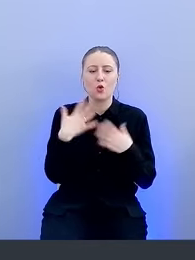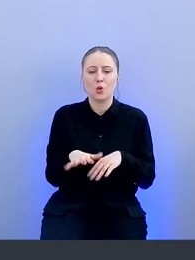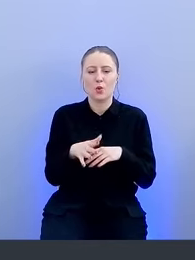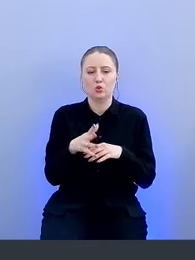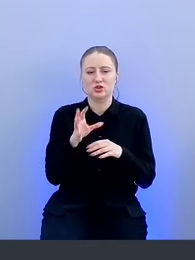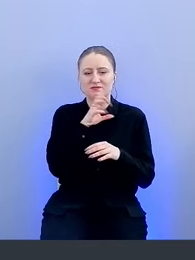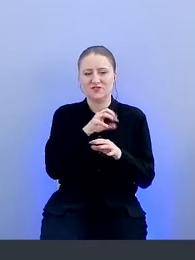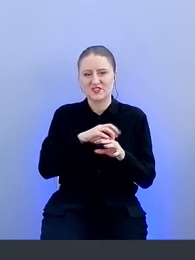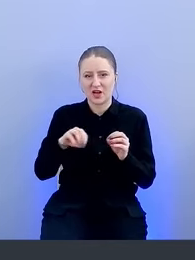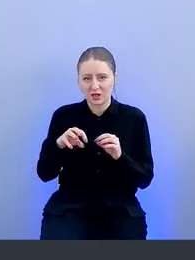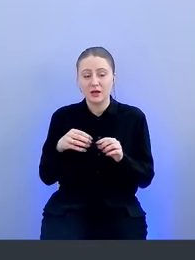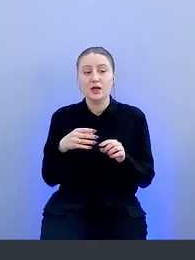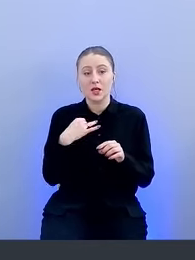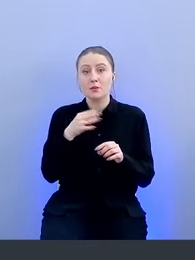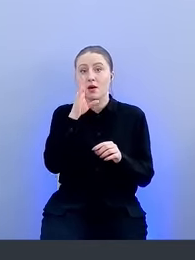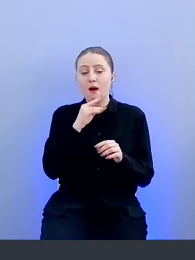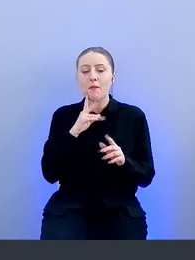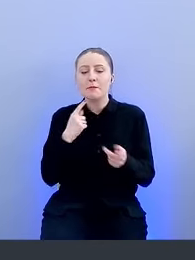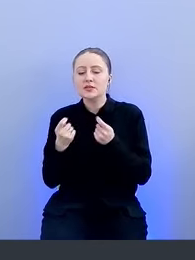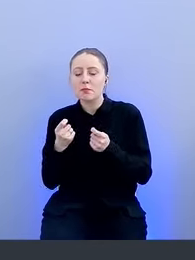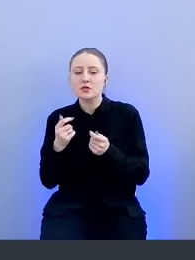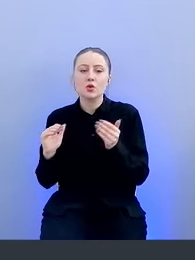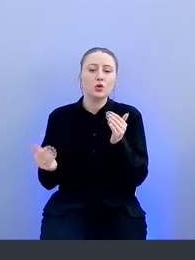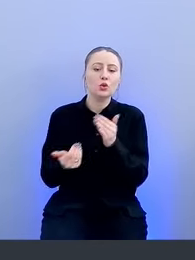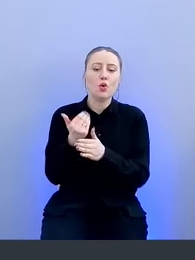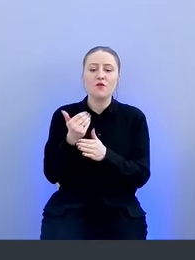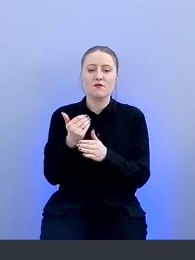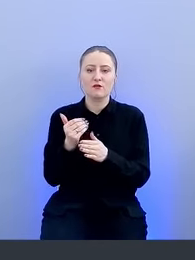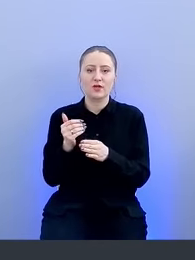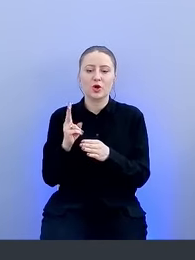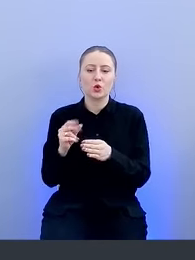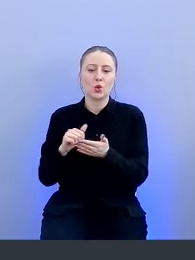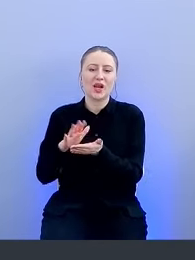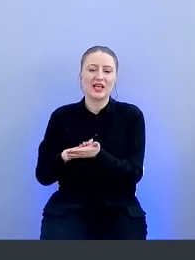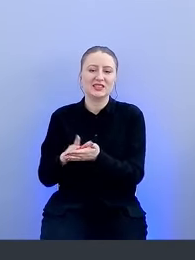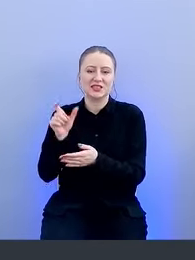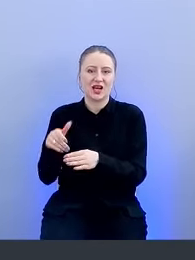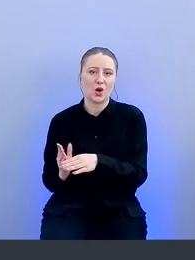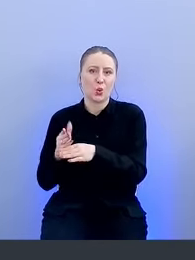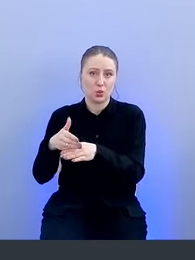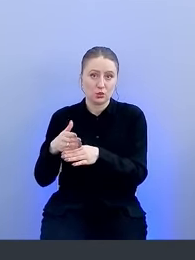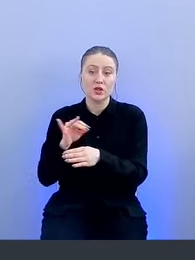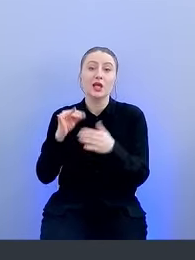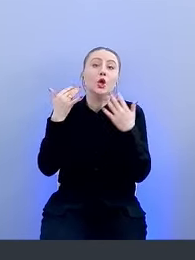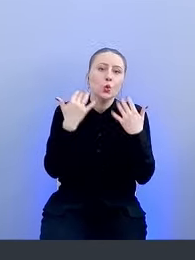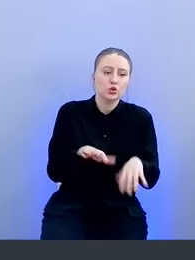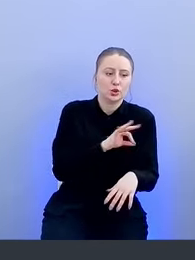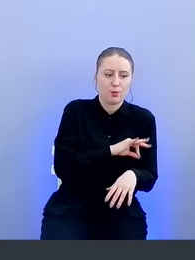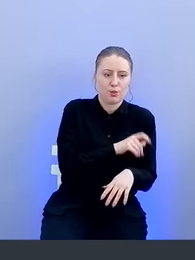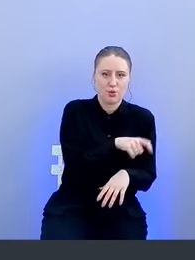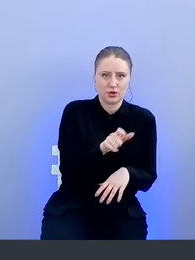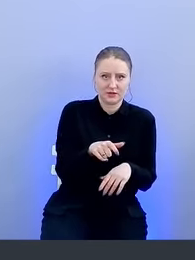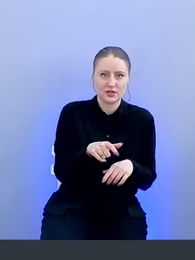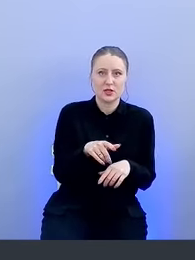и мы можем обезопасивать новые реги и уже зарегистрированных пользователей,